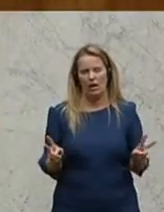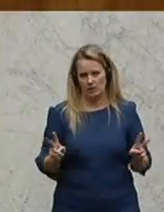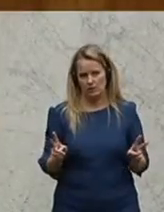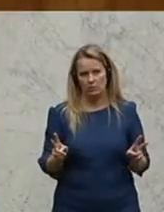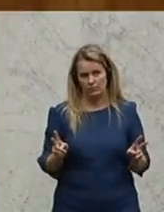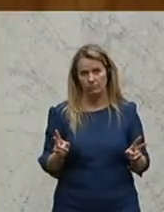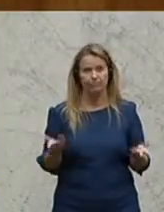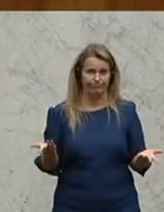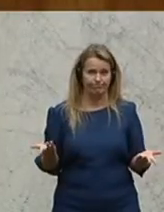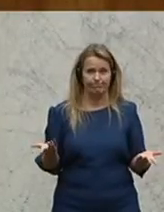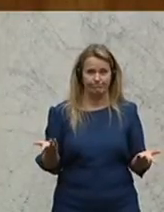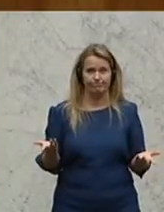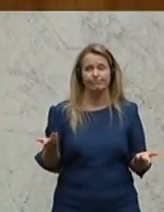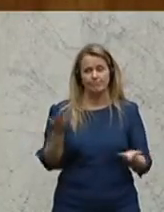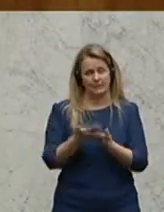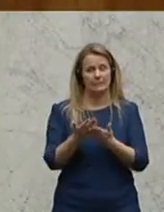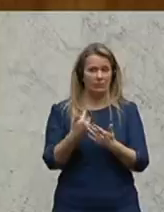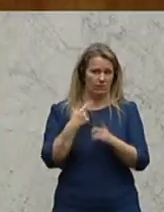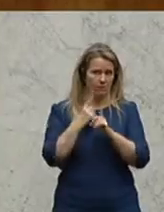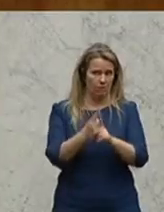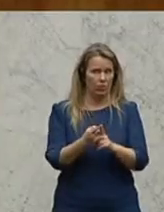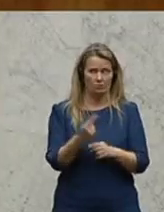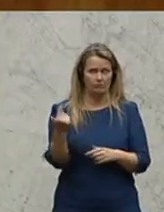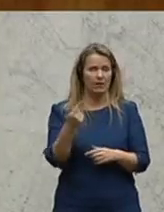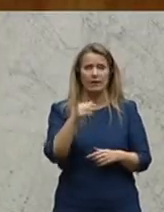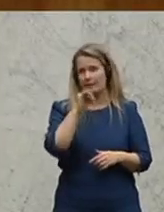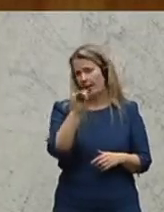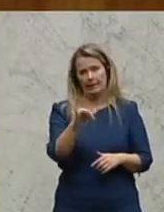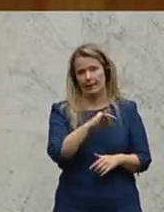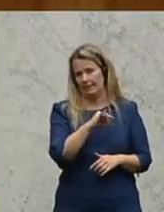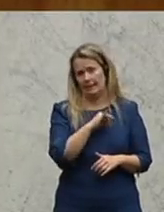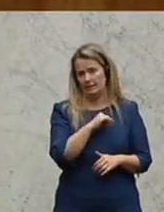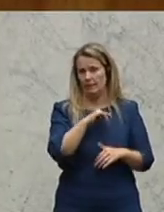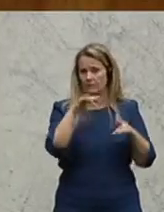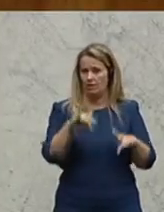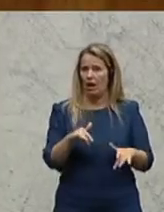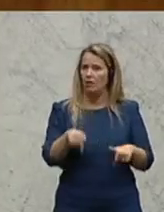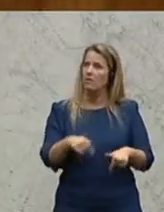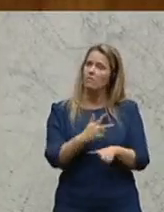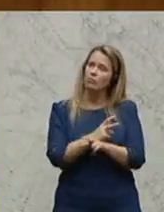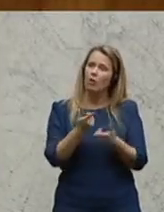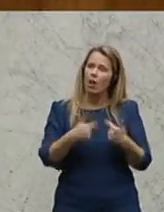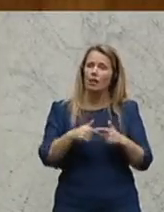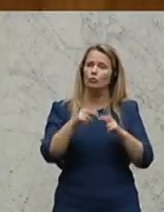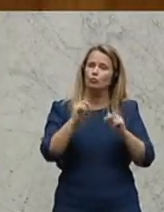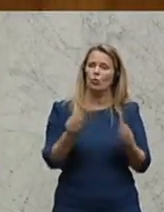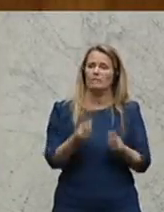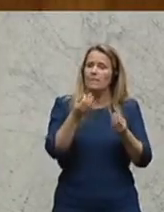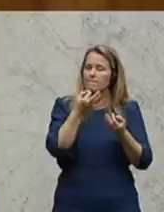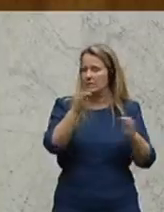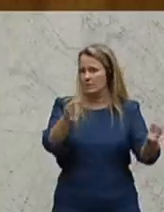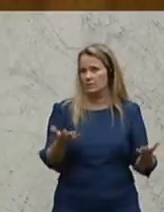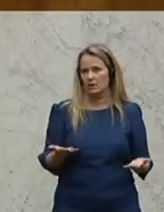Das lässt mir den Schluss zu, dass Sie überhaupt kein Interesse mehr haben daran, dass es in diesem Land auch noch was besser werden wird.